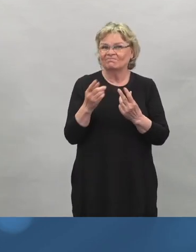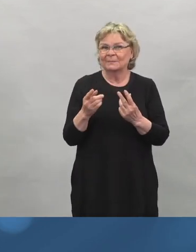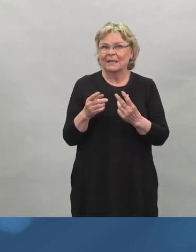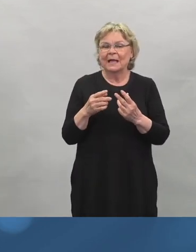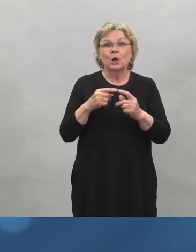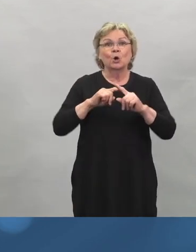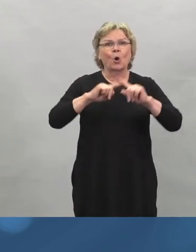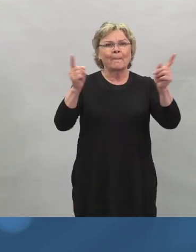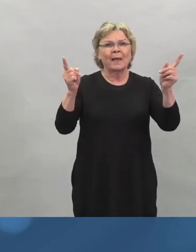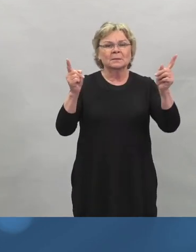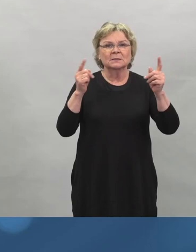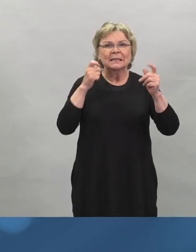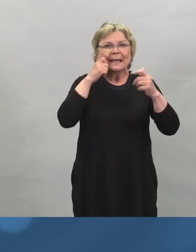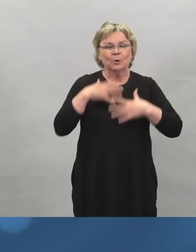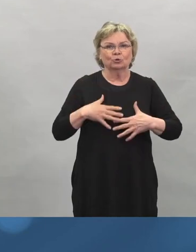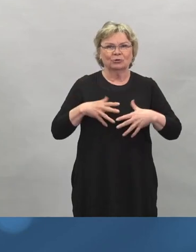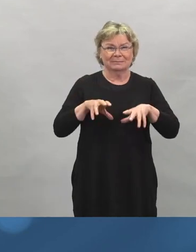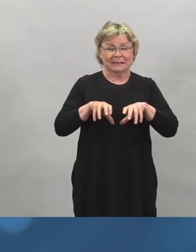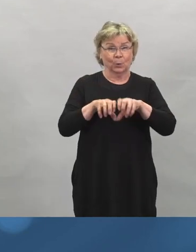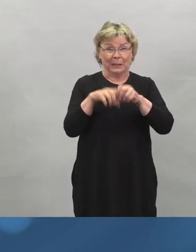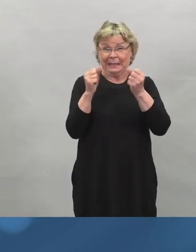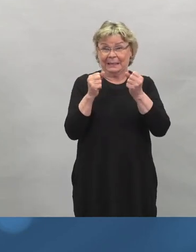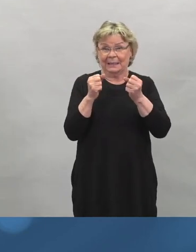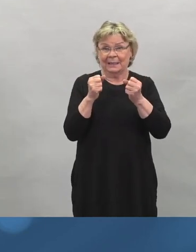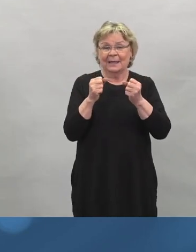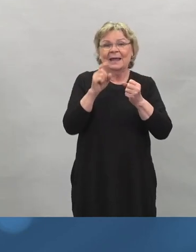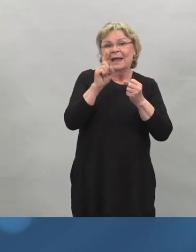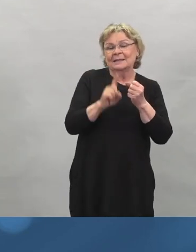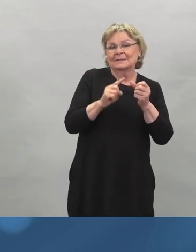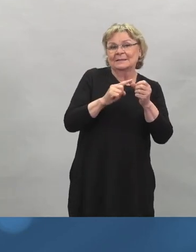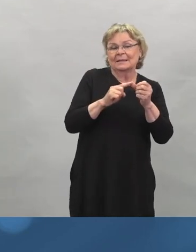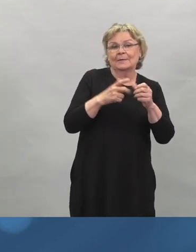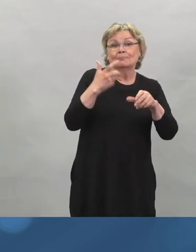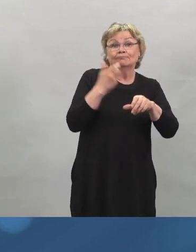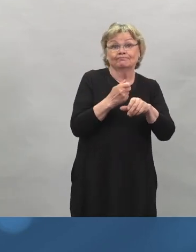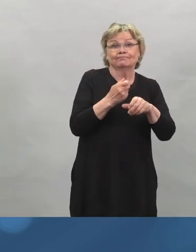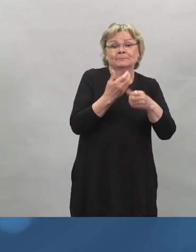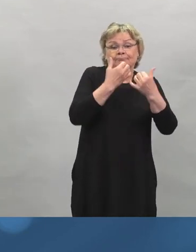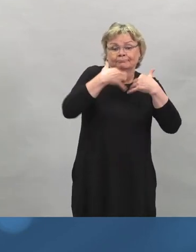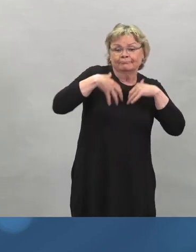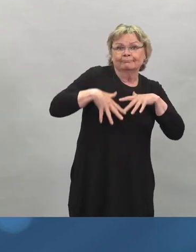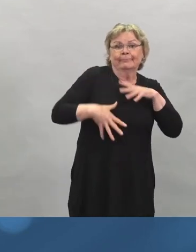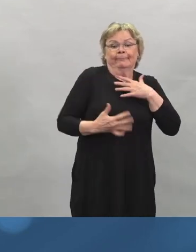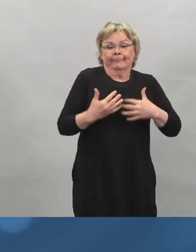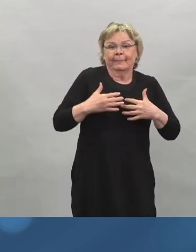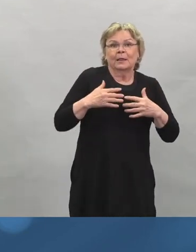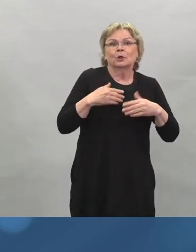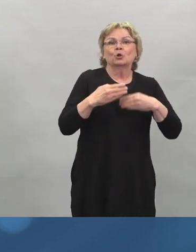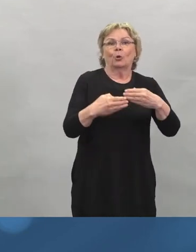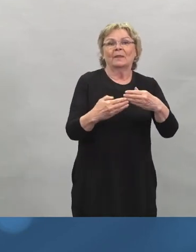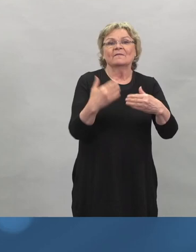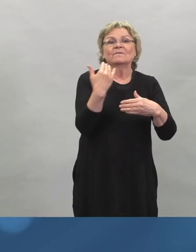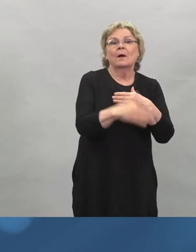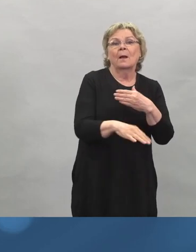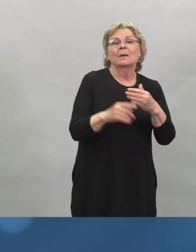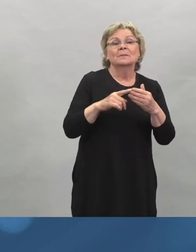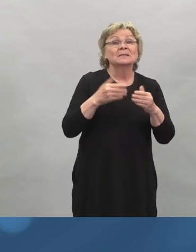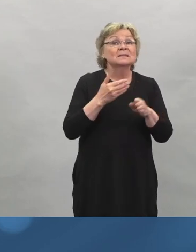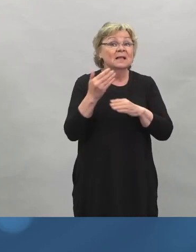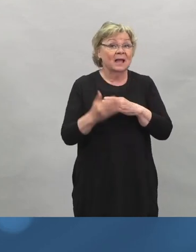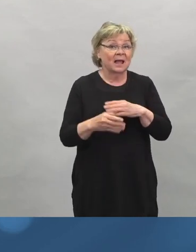rikki sen jälkeen, kun ne on itse sen toimintansa siellä ihmissolussa tehnyt, niin sitten ne hajoaa. Ja